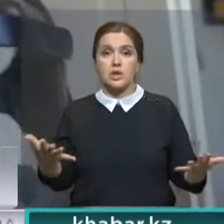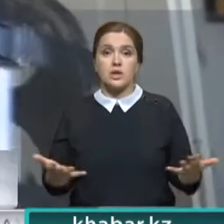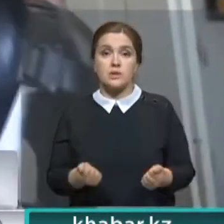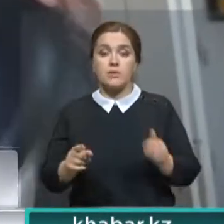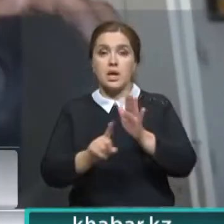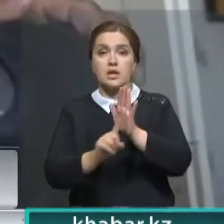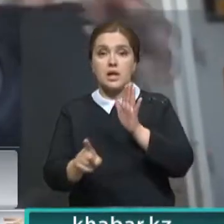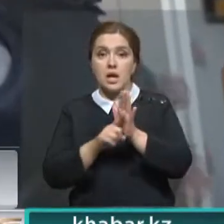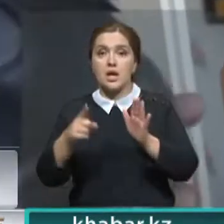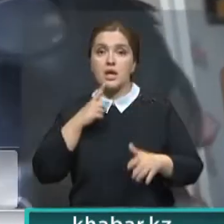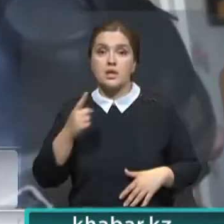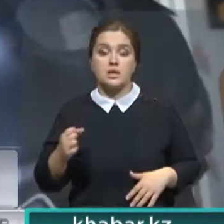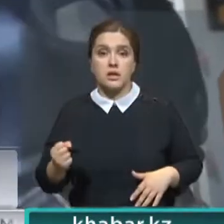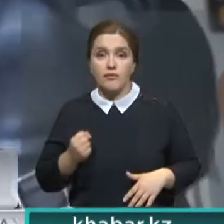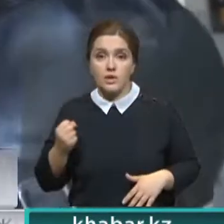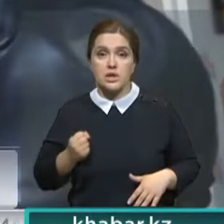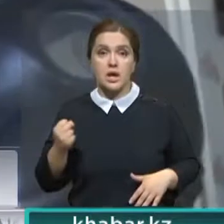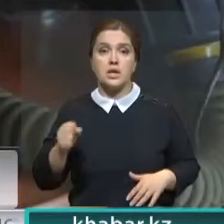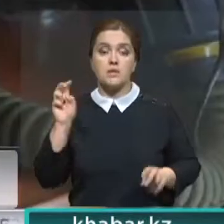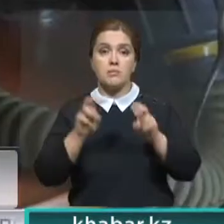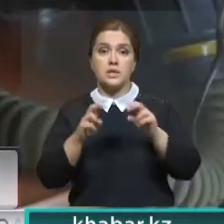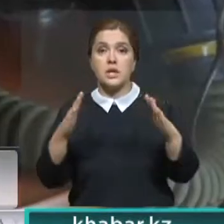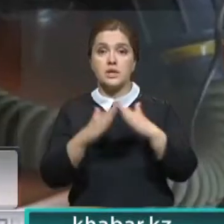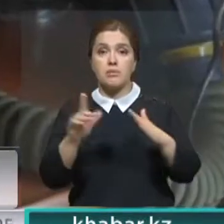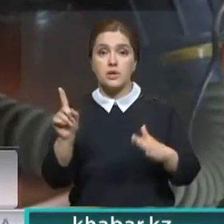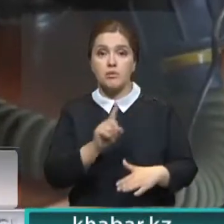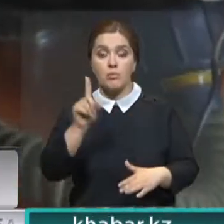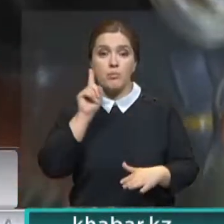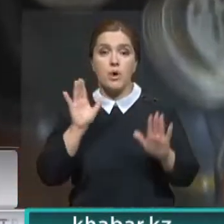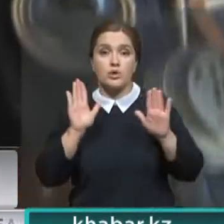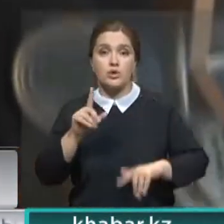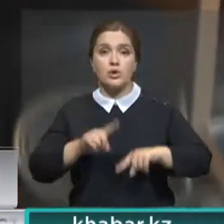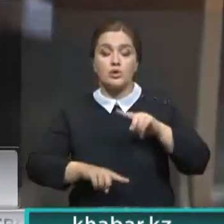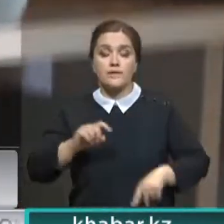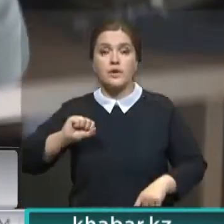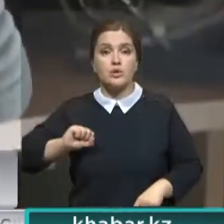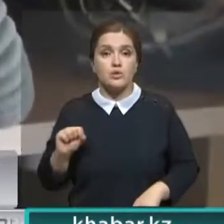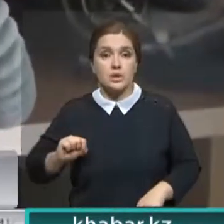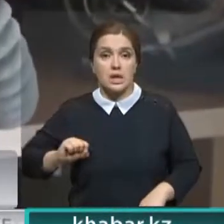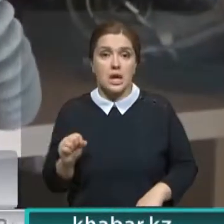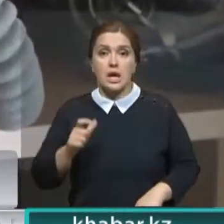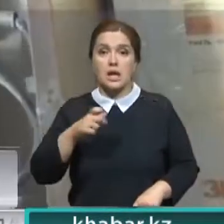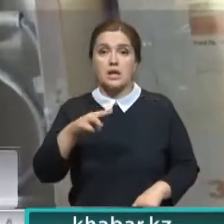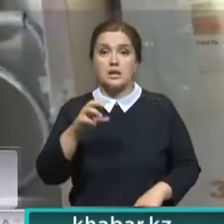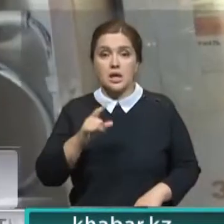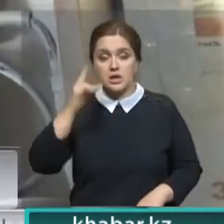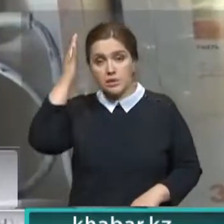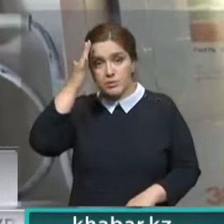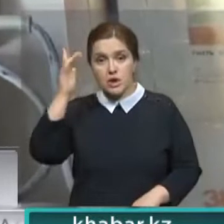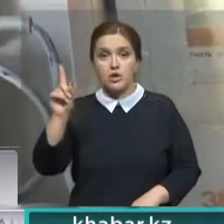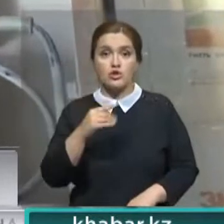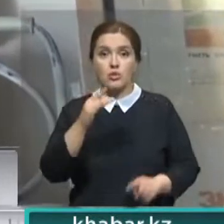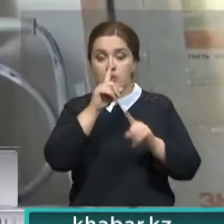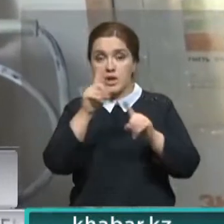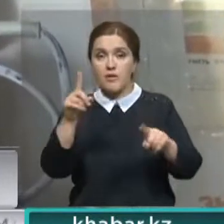летчиков, для спасателей, для ракетных войск. Среди посетителей домашнего музея пока только родственники, друзья и сослуживцы. Эльдар же